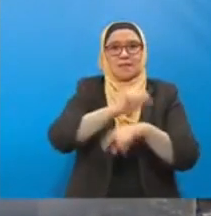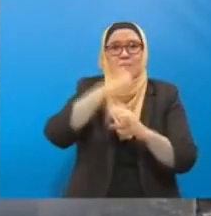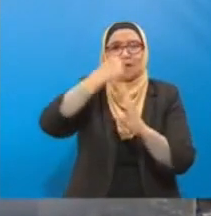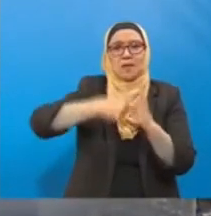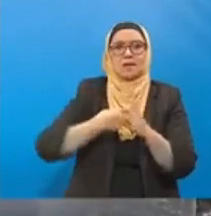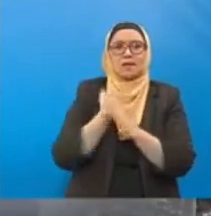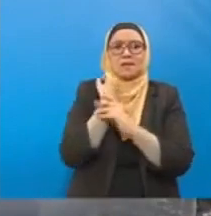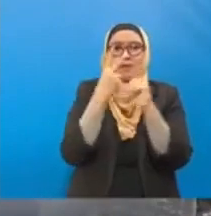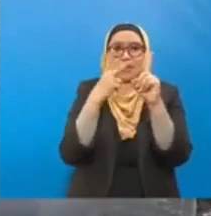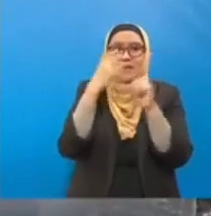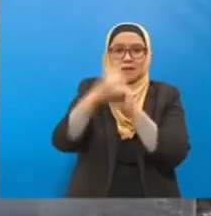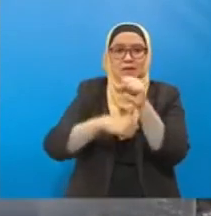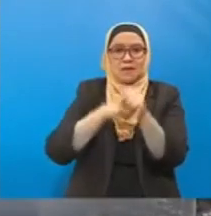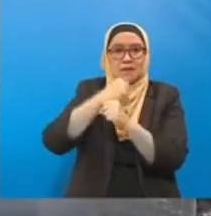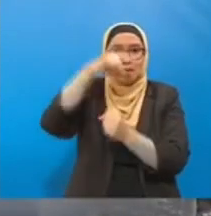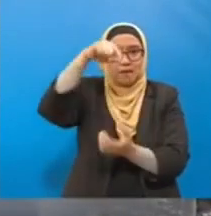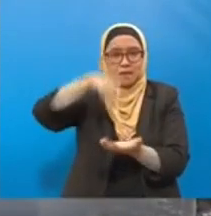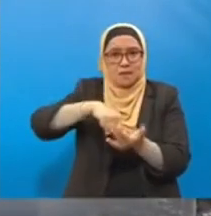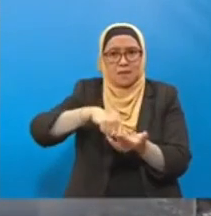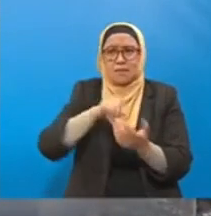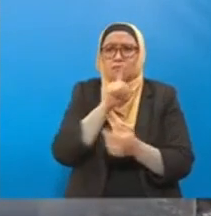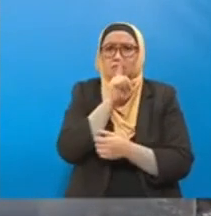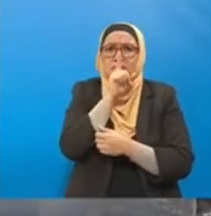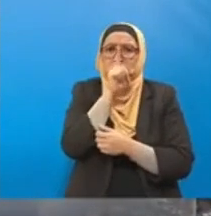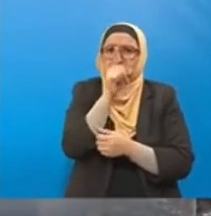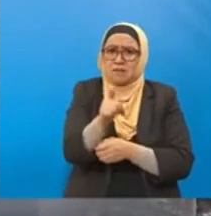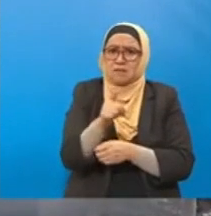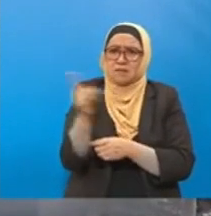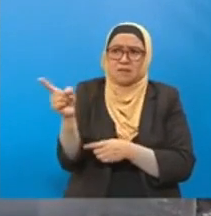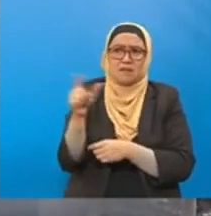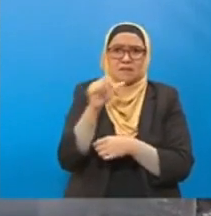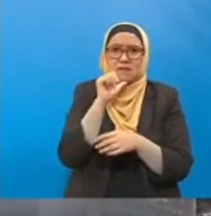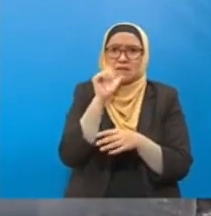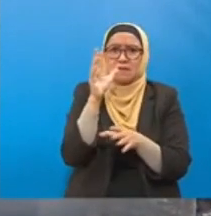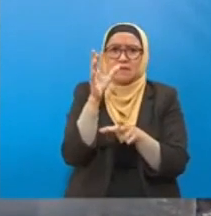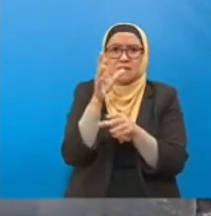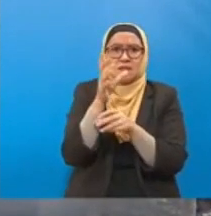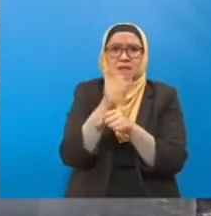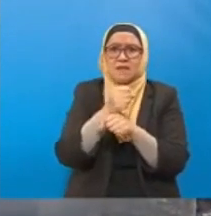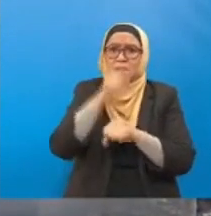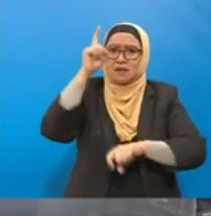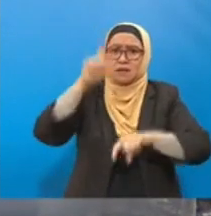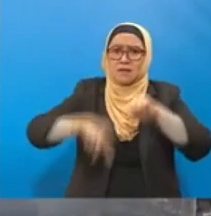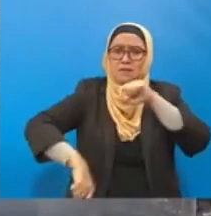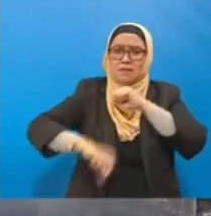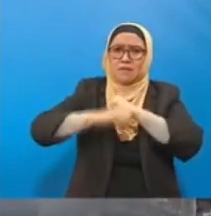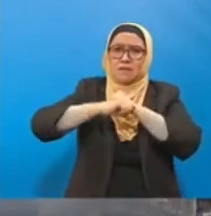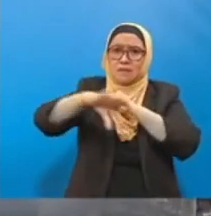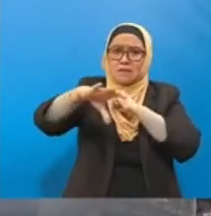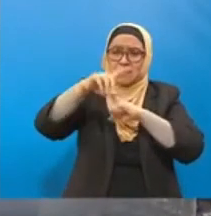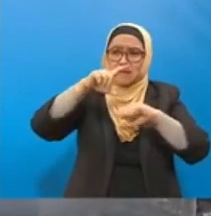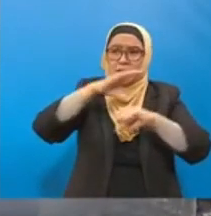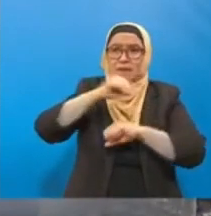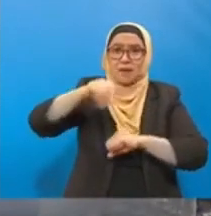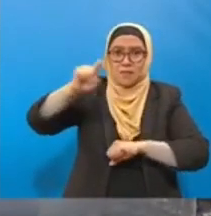walaupun sebenarnya mereka tidak dapat boleh mengiklankan lagi sebab mereka perlu dapat